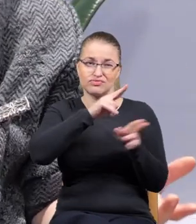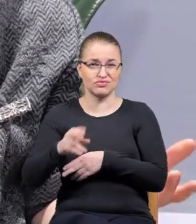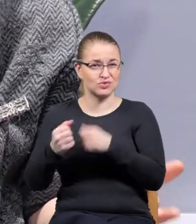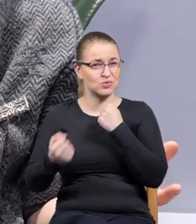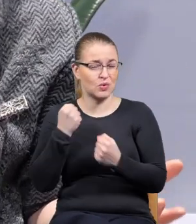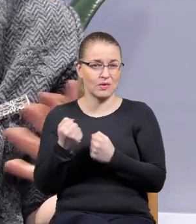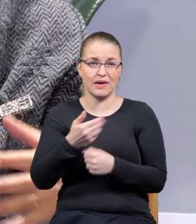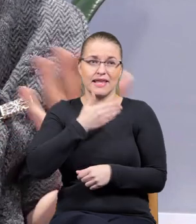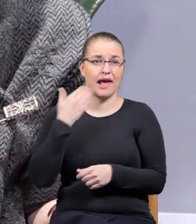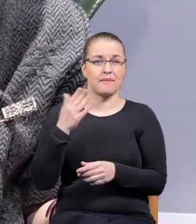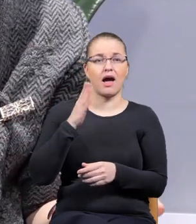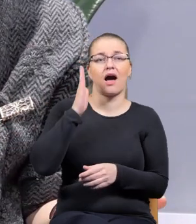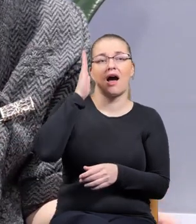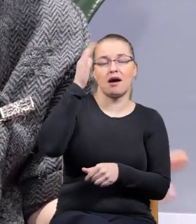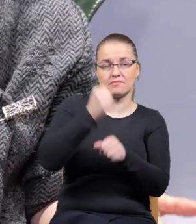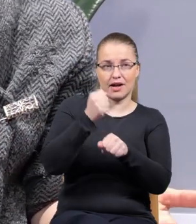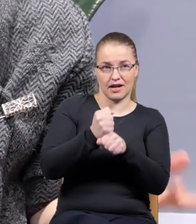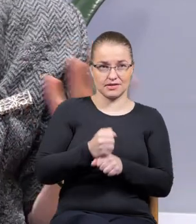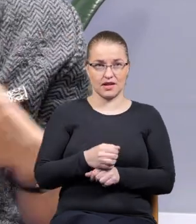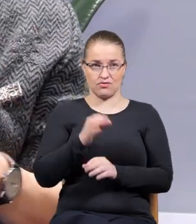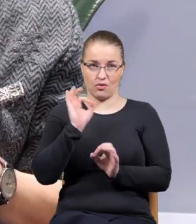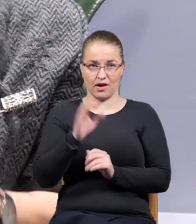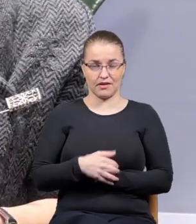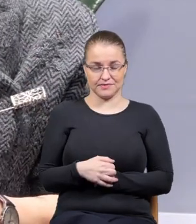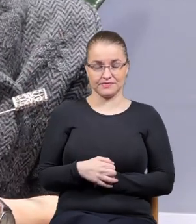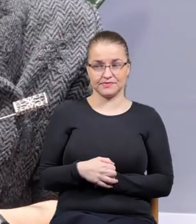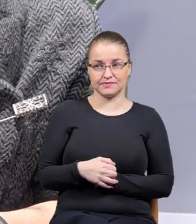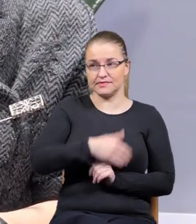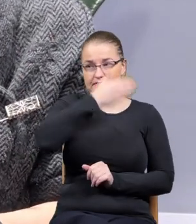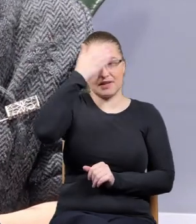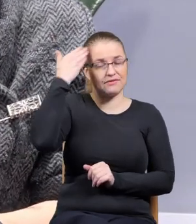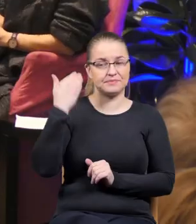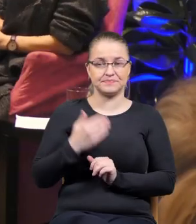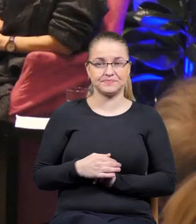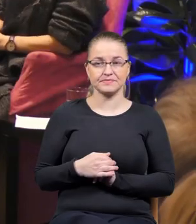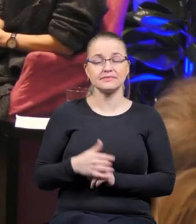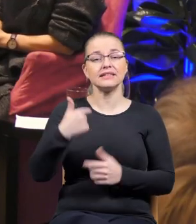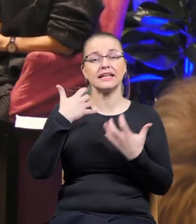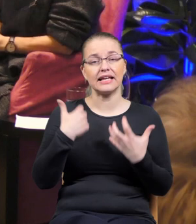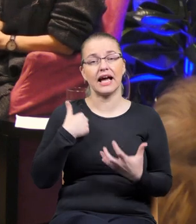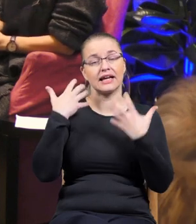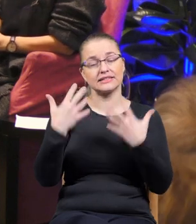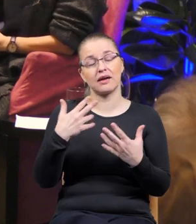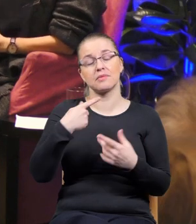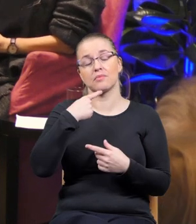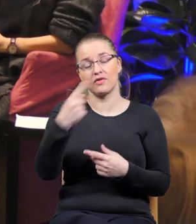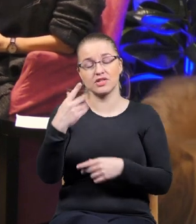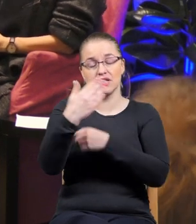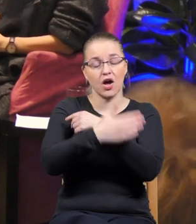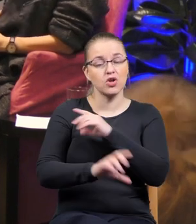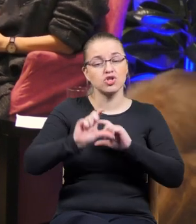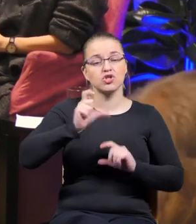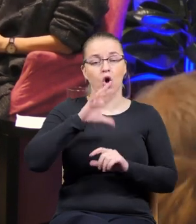potem nie zrobisz kariery i tak dalej, i tak dalej. Nie wiem, Ula, chciałabym coś na koniec ładnego takiego